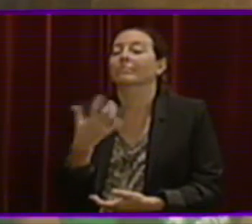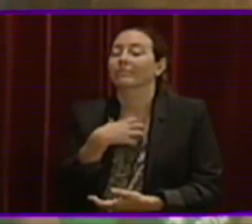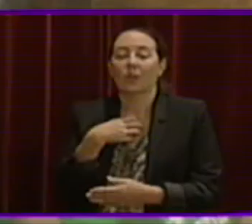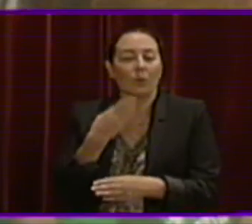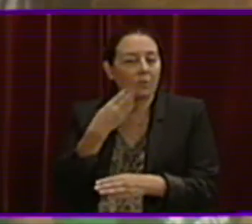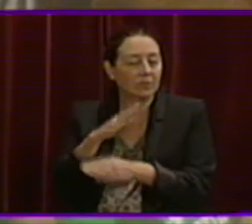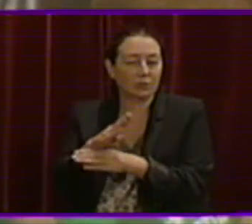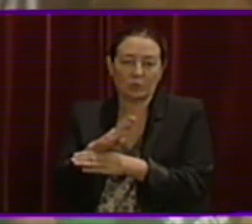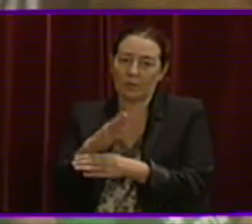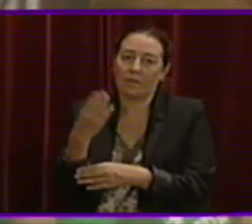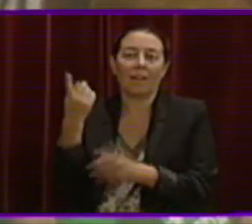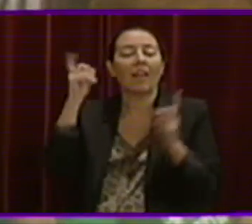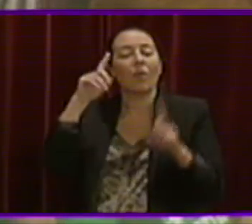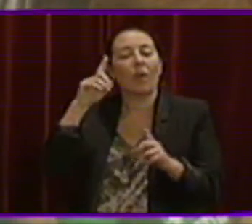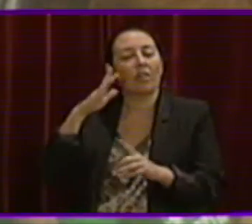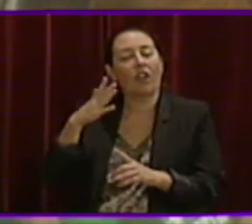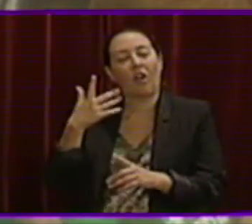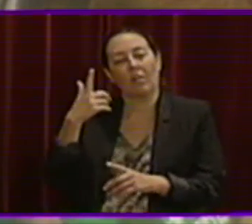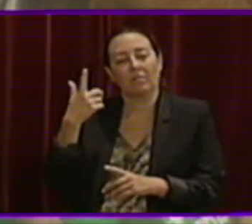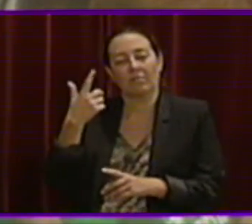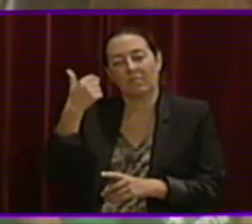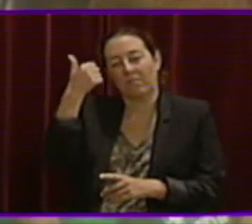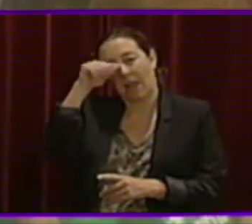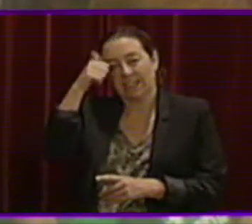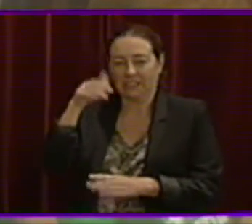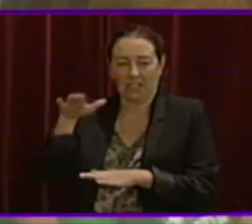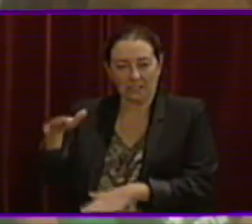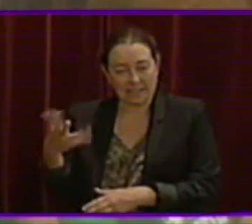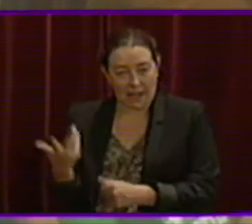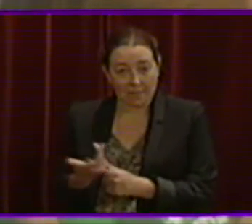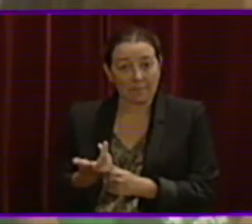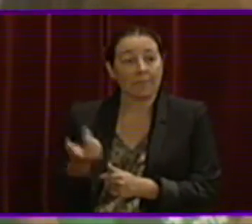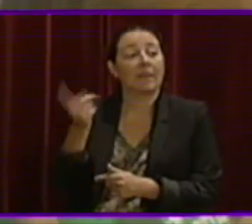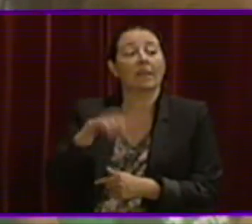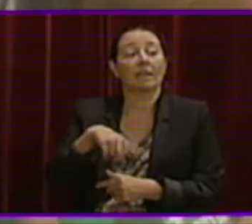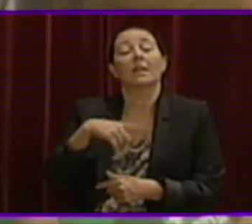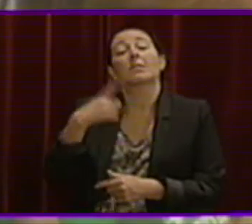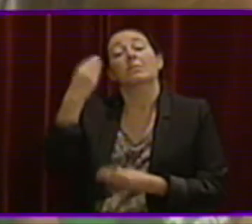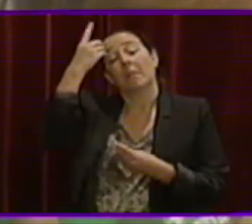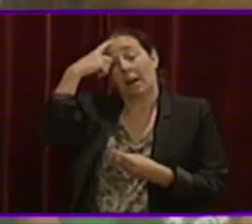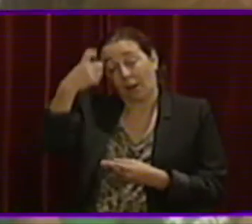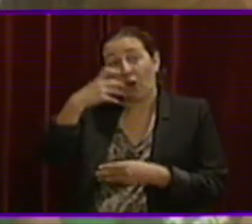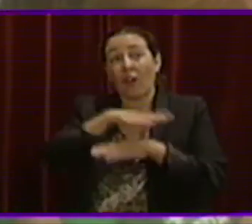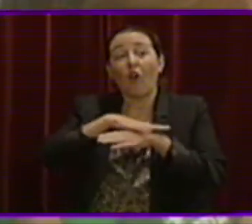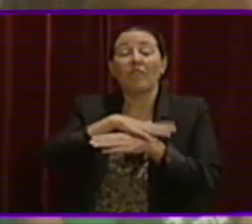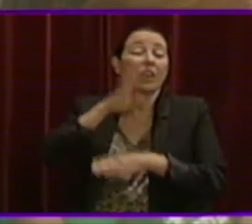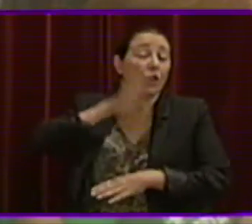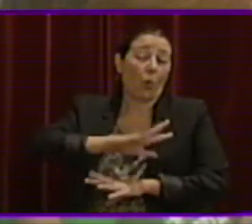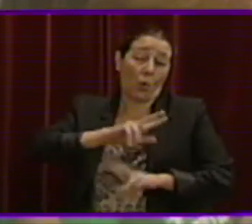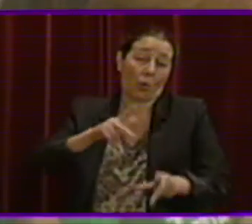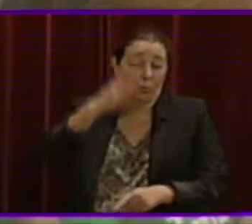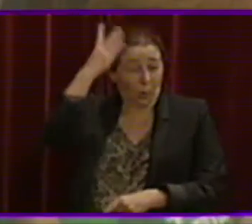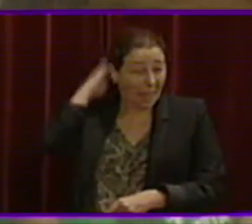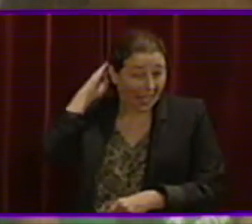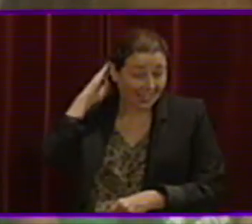l'educació masclista. I també convé recordar que va ser el govern del molt corrupte Jaume Matas a l'agost del 2006,